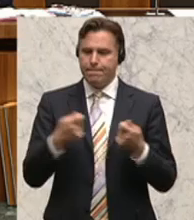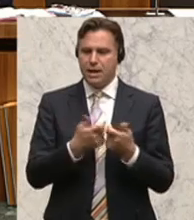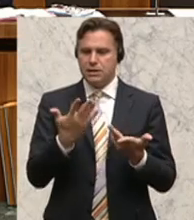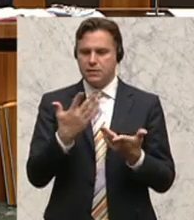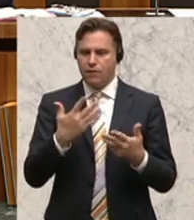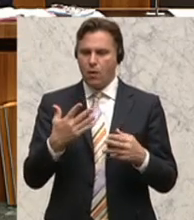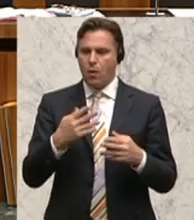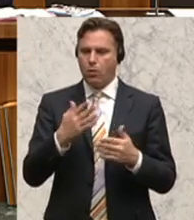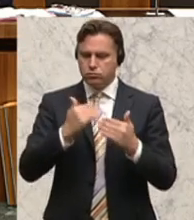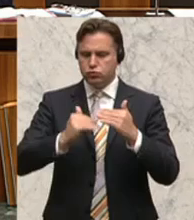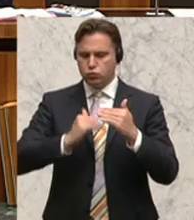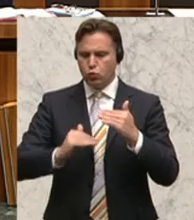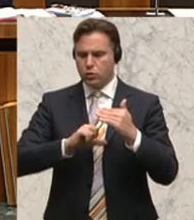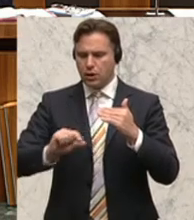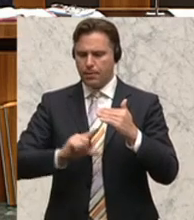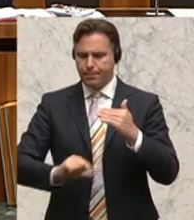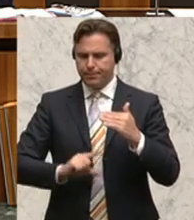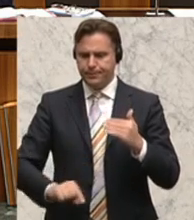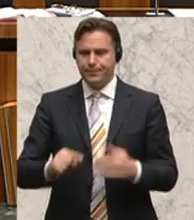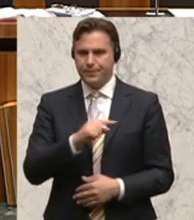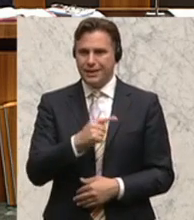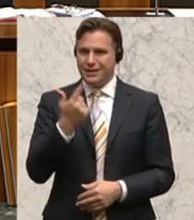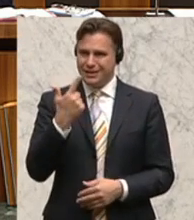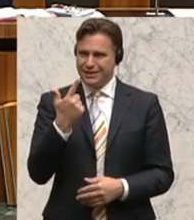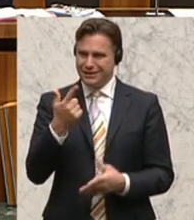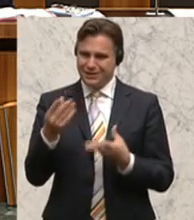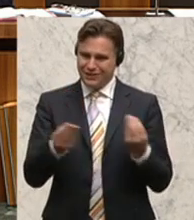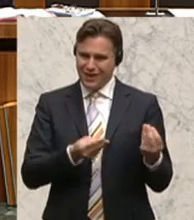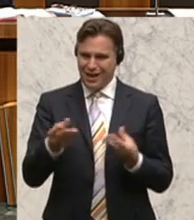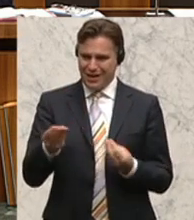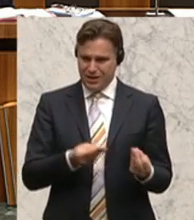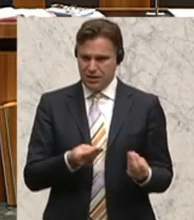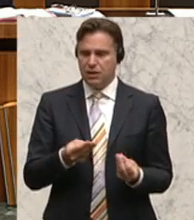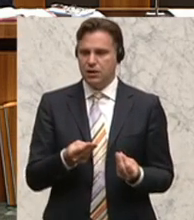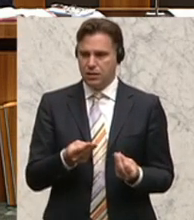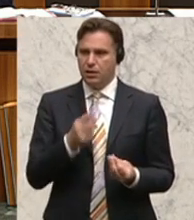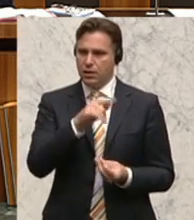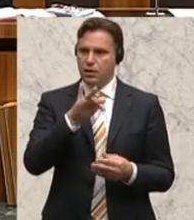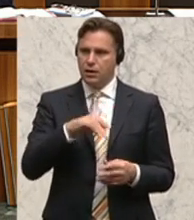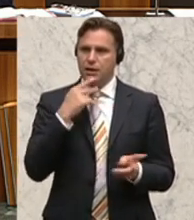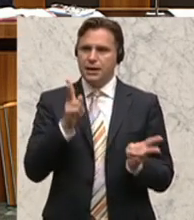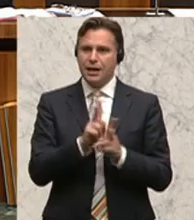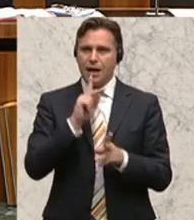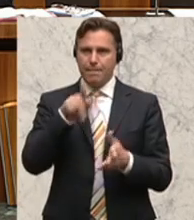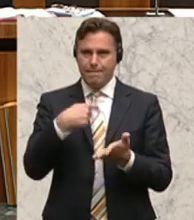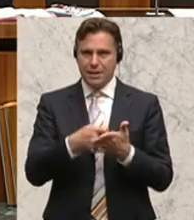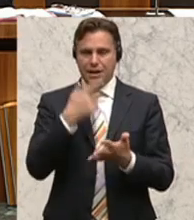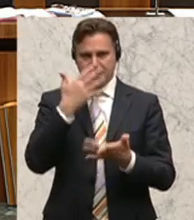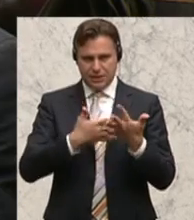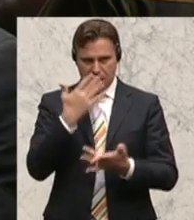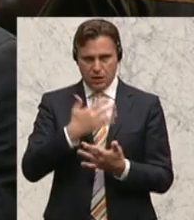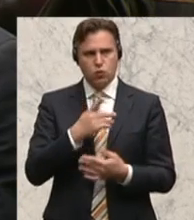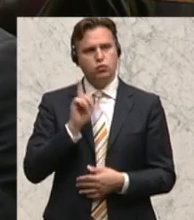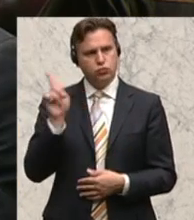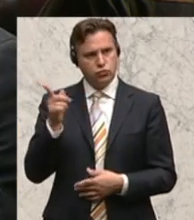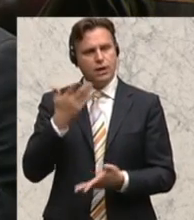Ich würde einmal sagen, die zwei, sowohl jener mit den Kleinbetragsrechnungen kann natürlich an den Wirtschaftsminister gehen, warum